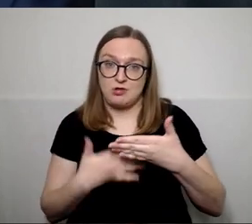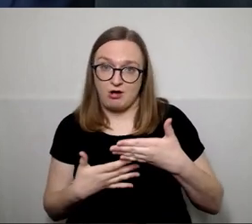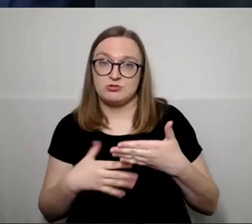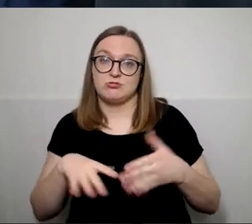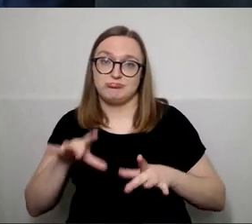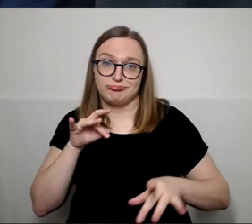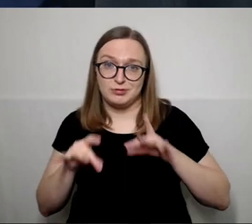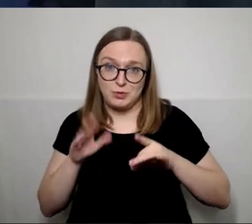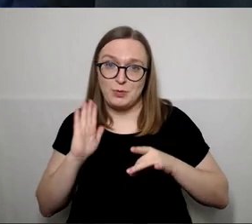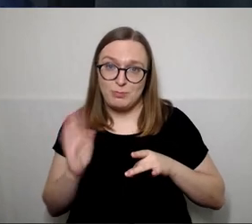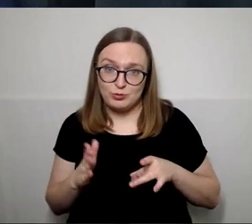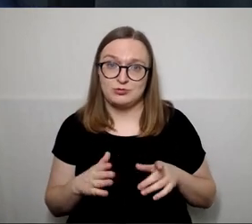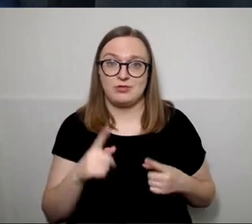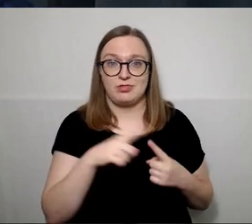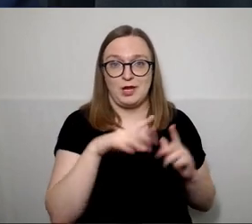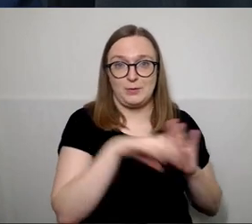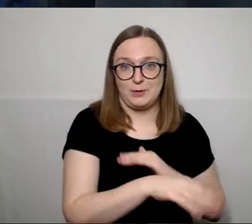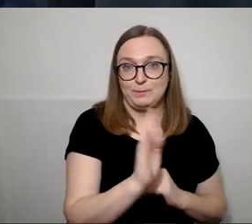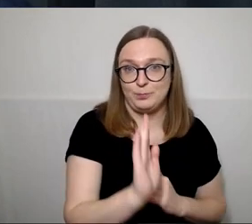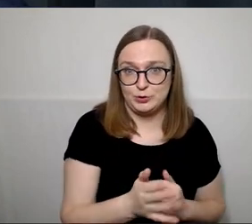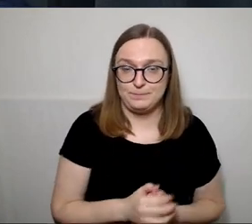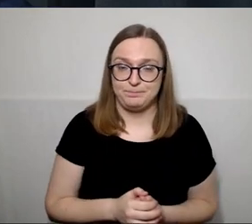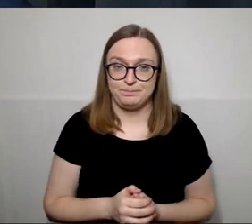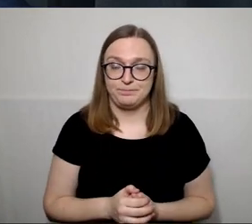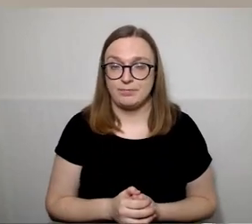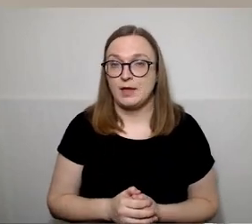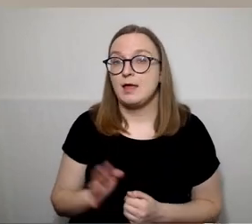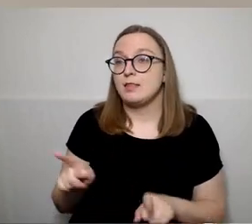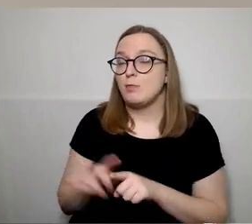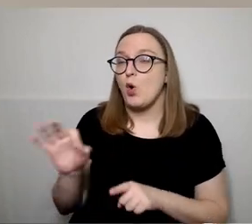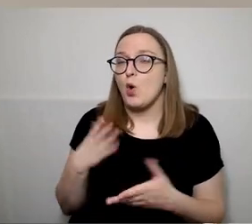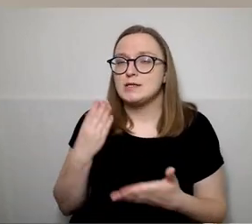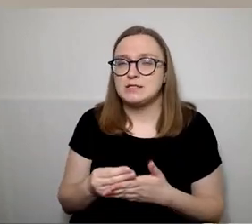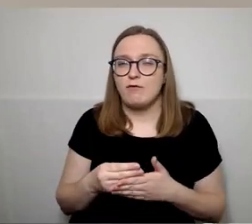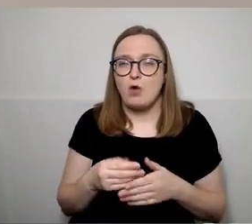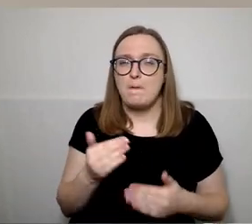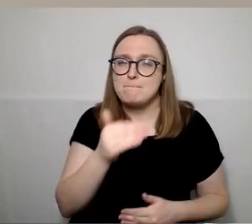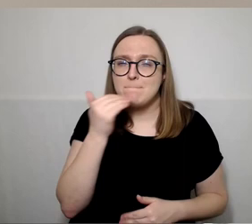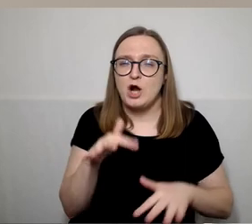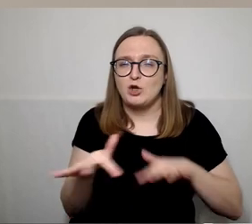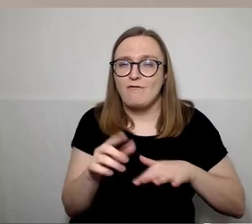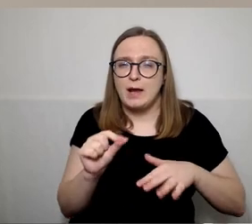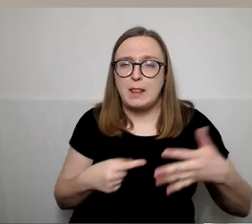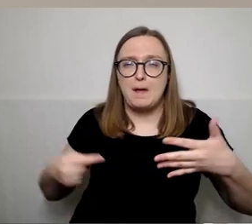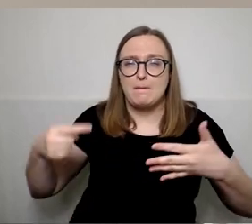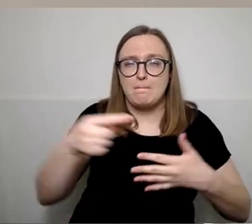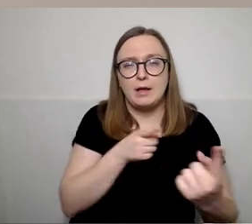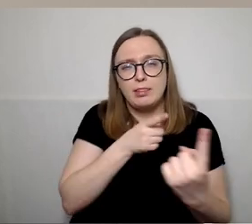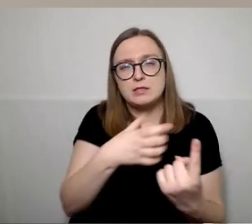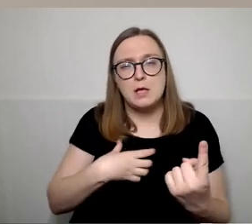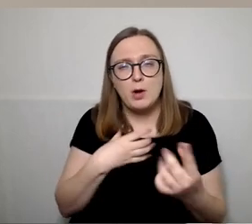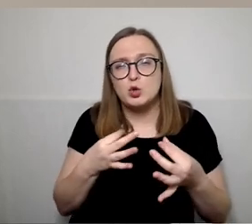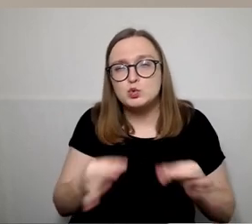bus išrinkti. Dar apie savo prioritetus partijos pasakykite, ką jūs siūlote,